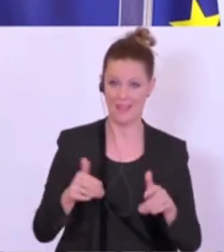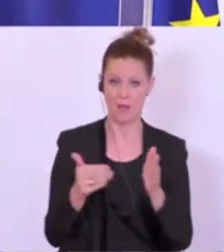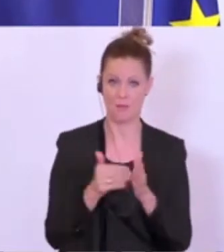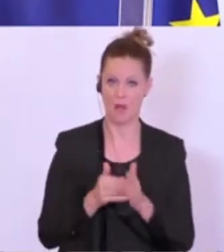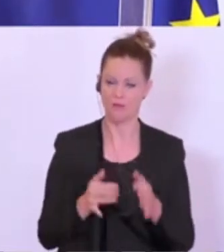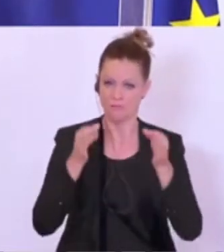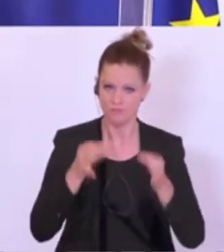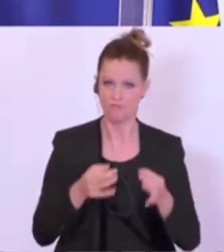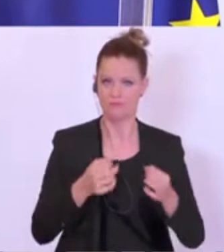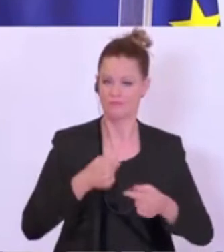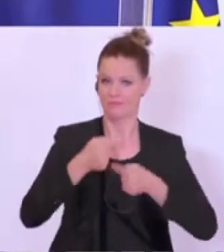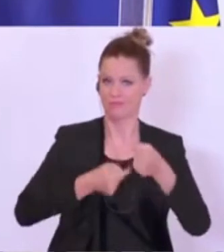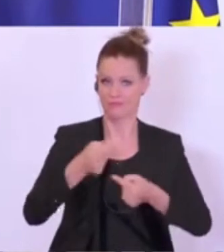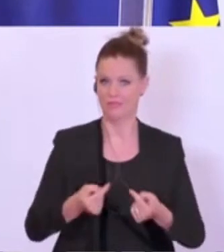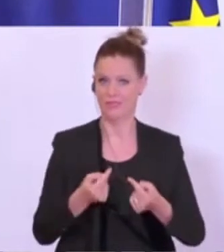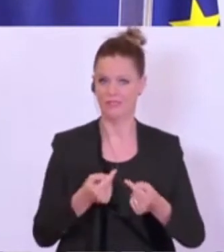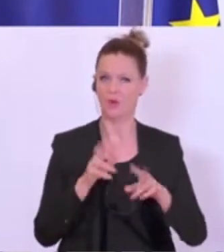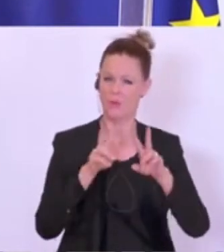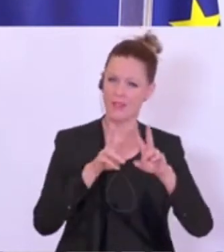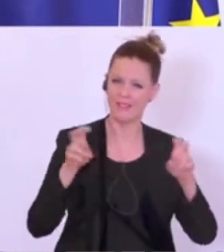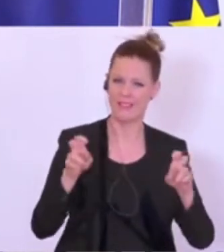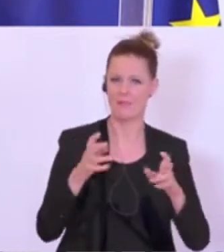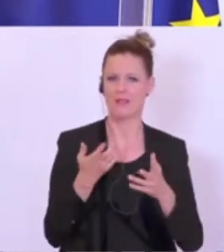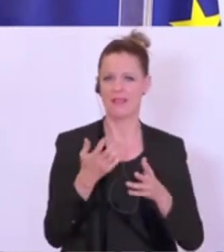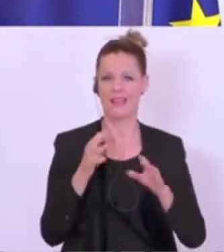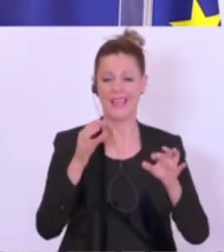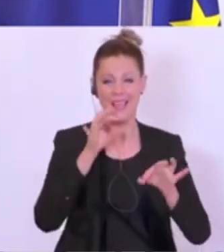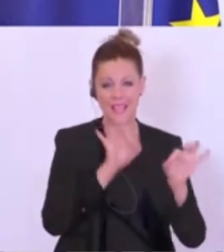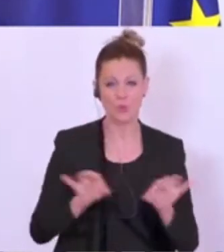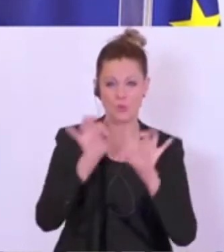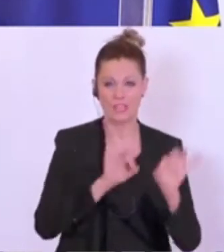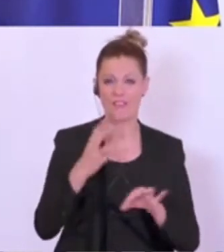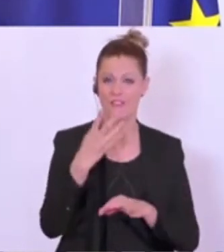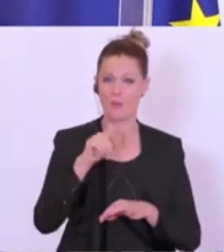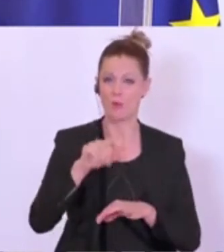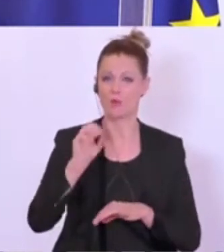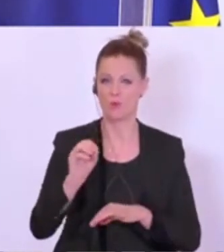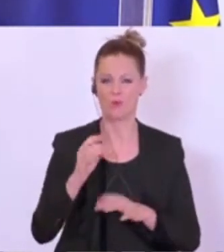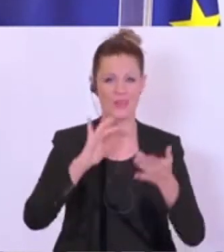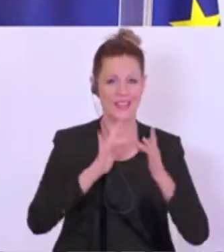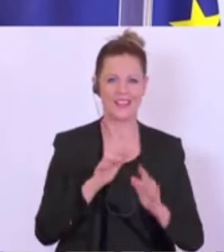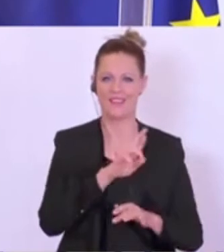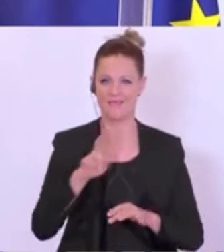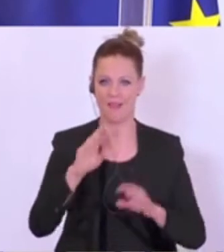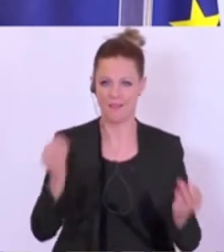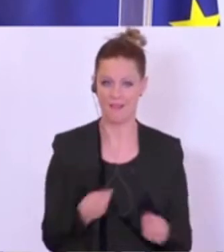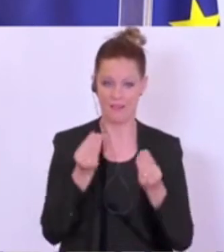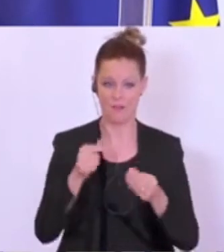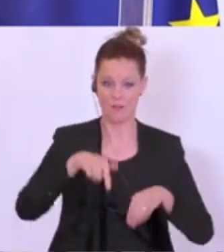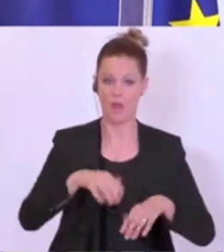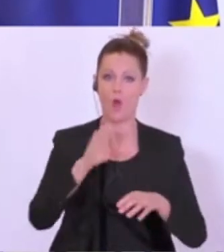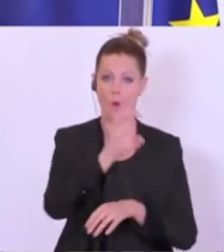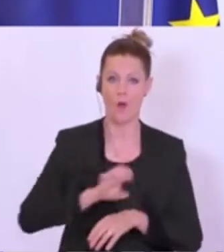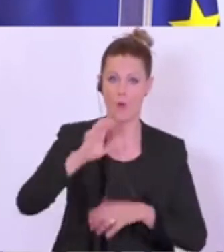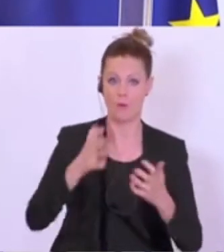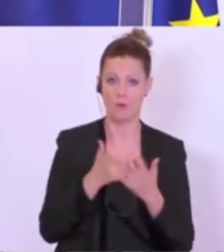Rüstzeug für die Themen Industrie 4.0 und das Internet der Dinge, denn Produktion in Europa wird nur